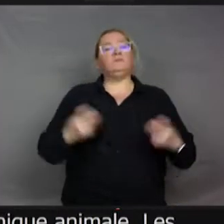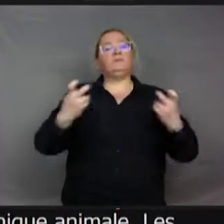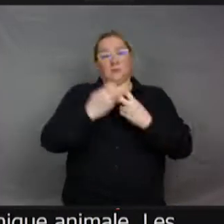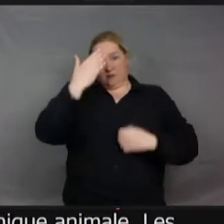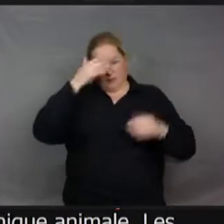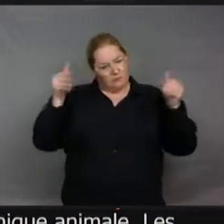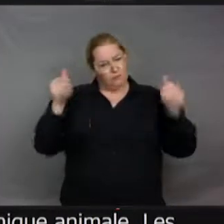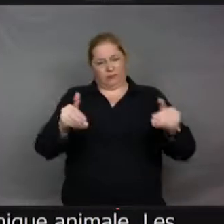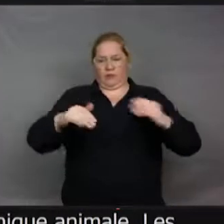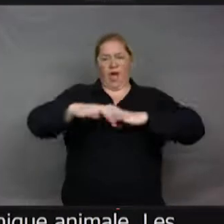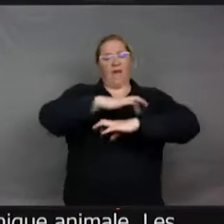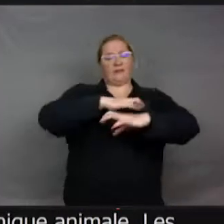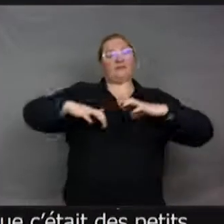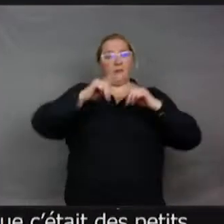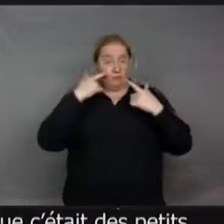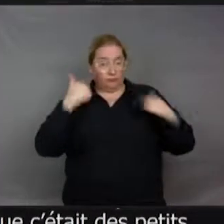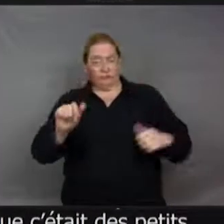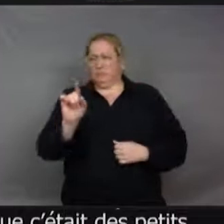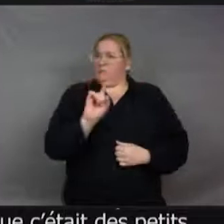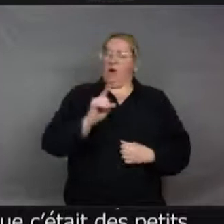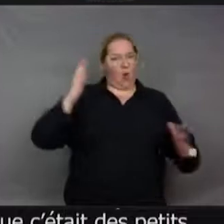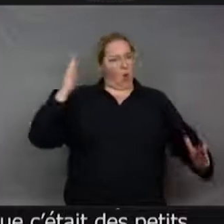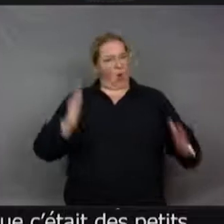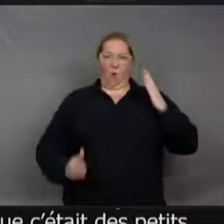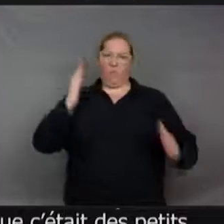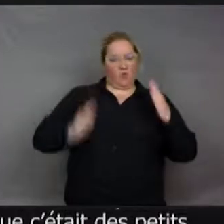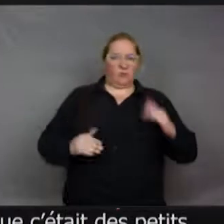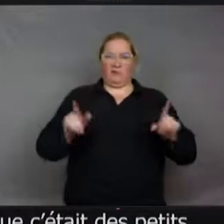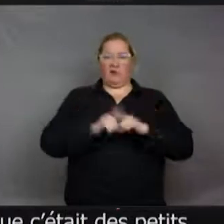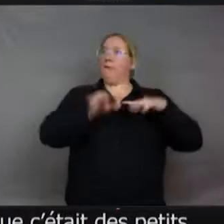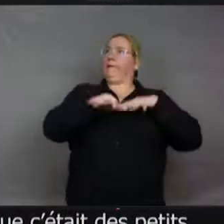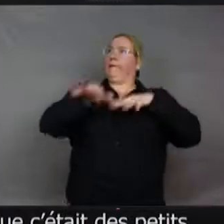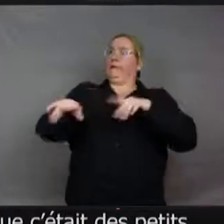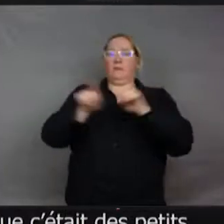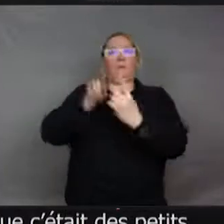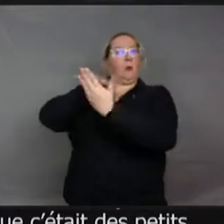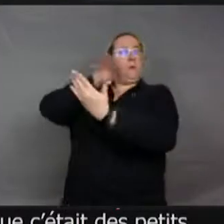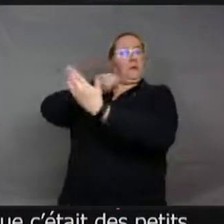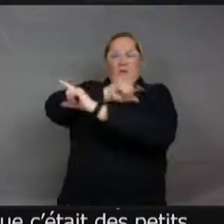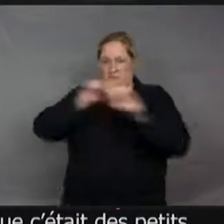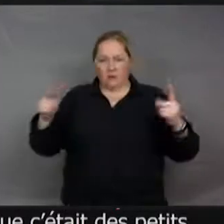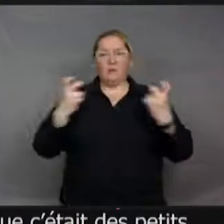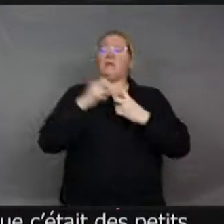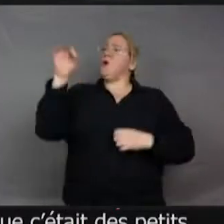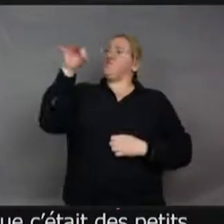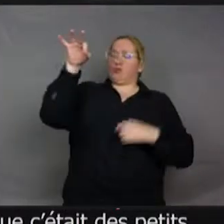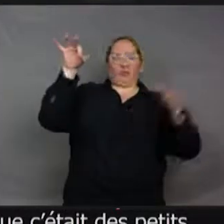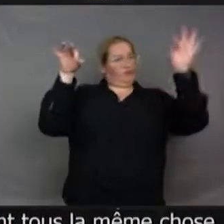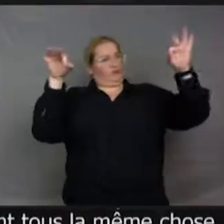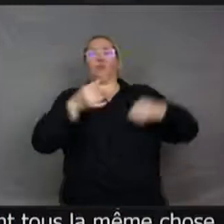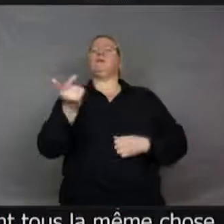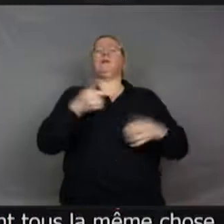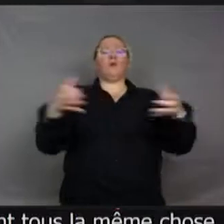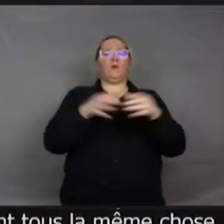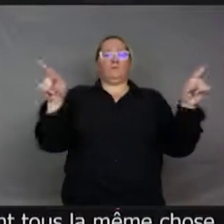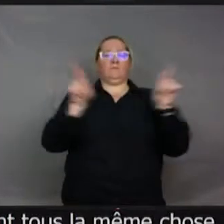ce ne sont pas des robots qui font tous la même chose comme ça. Non, ils ne font pas tous la même chose. Deux mouches de la même effets ne font pas la même chose. Donc,